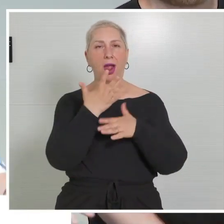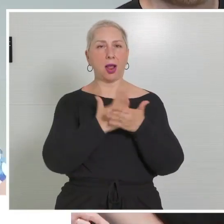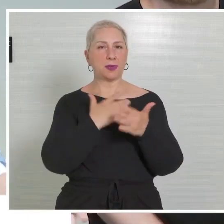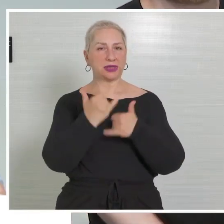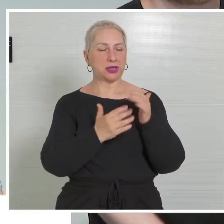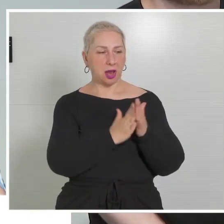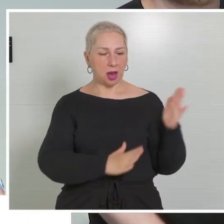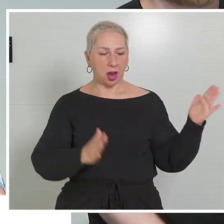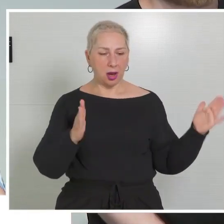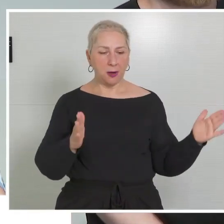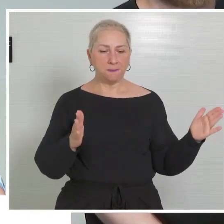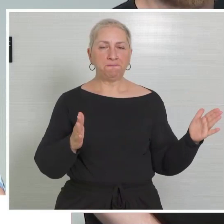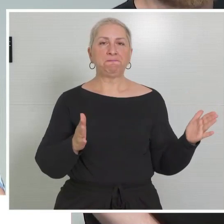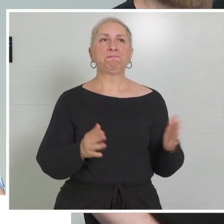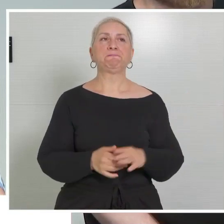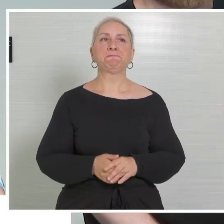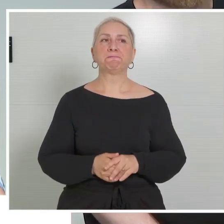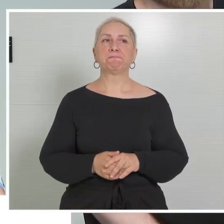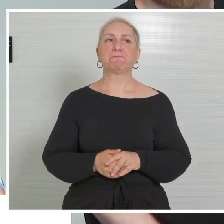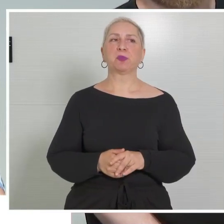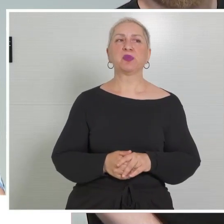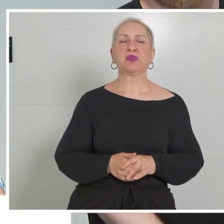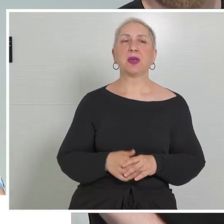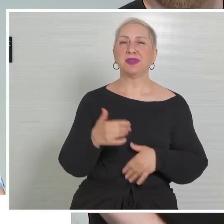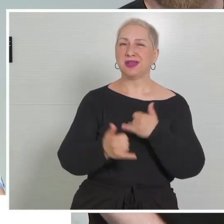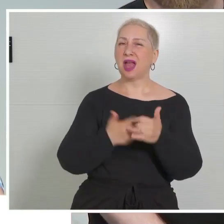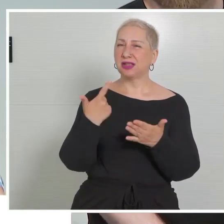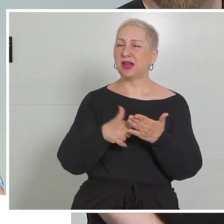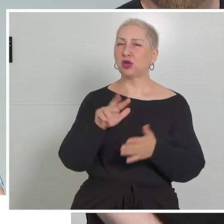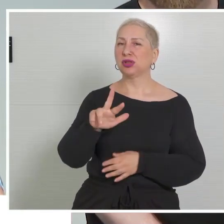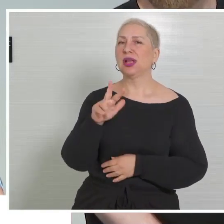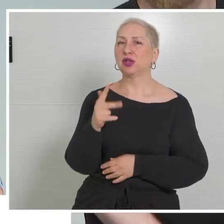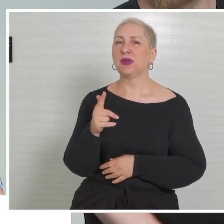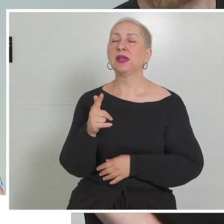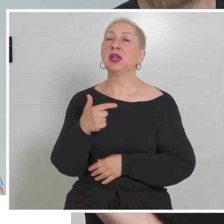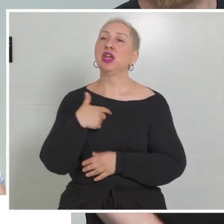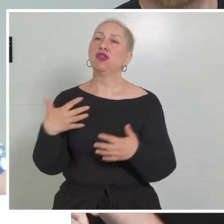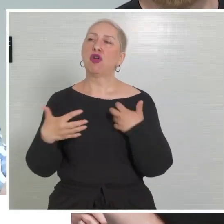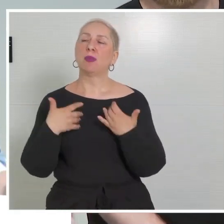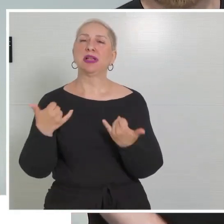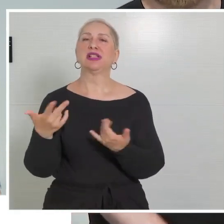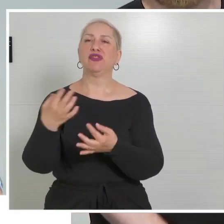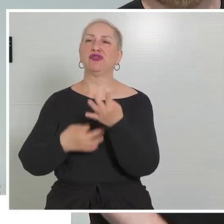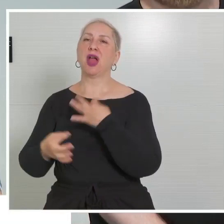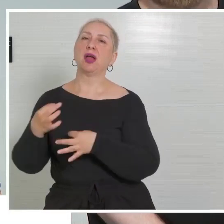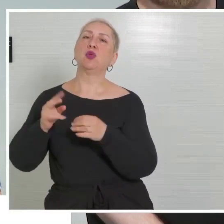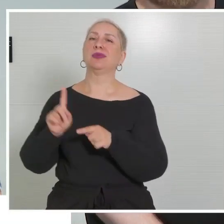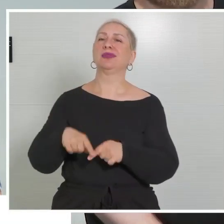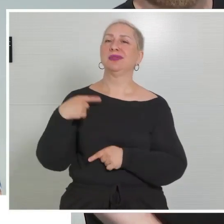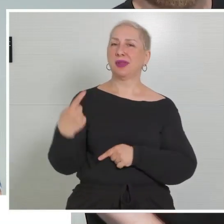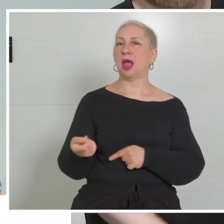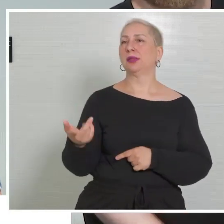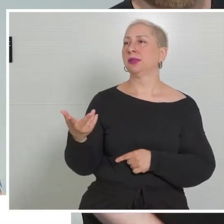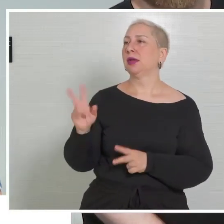abgelaufene Quartal. Zwei im Jahr 2023 und ich freue mich jetzt auf Ihre Fragen und darf, wie gesagt, im Anschluss noch einmal